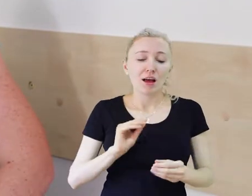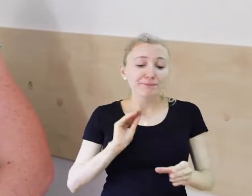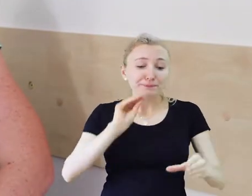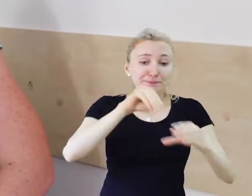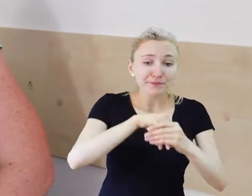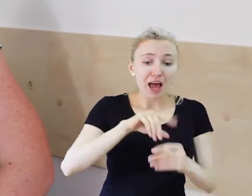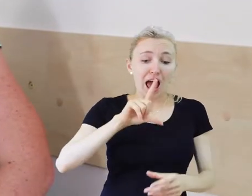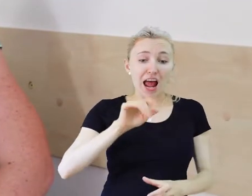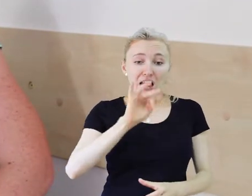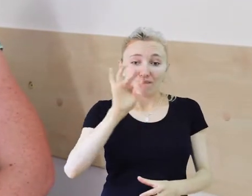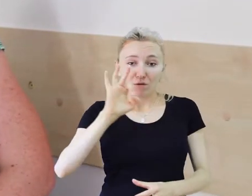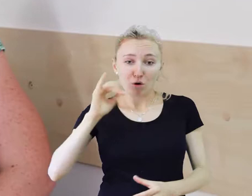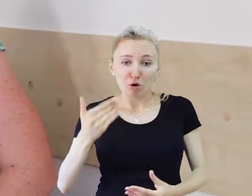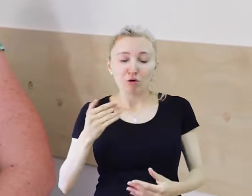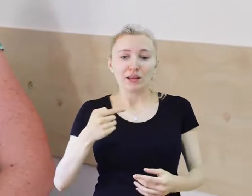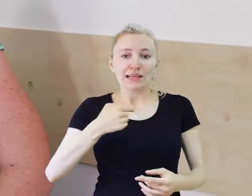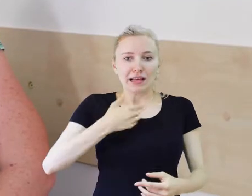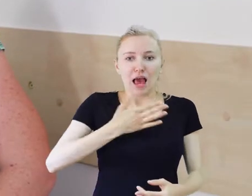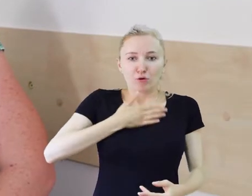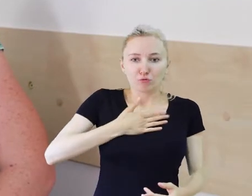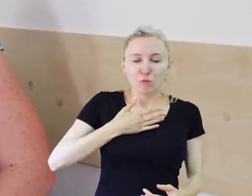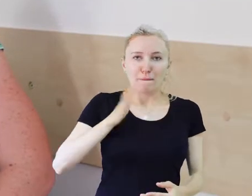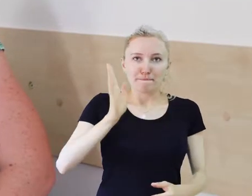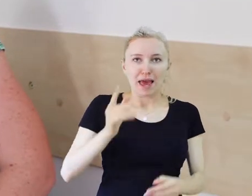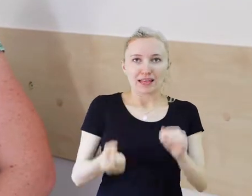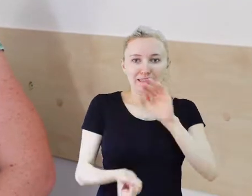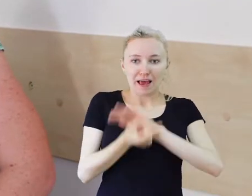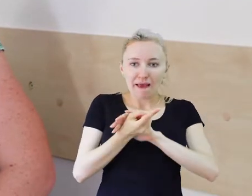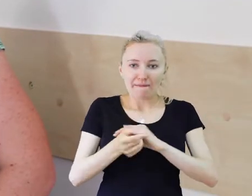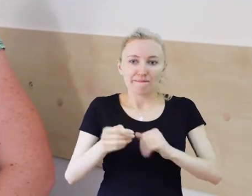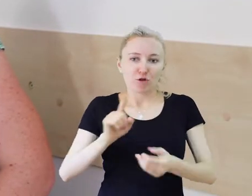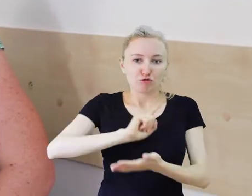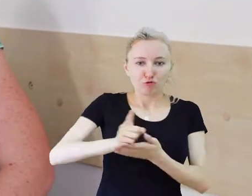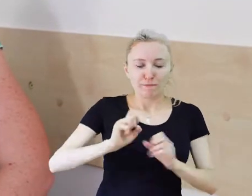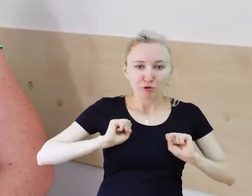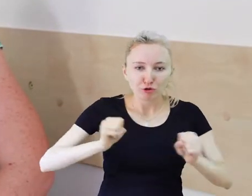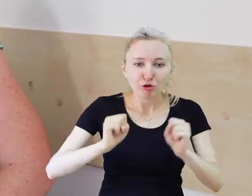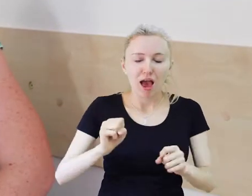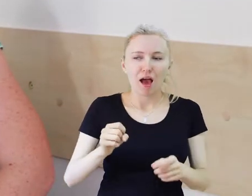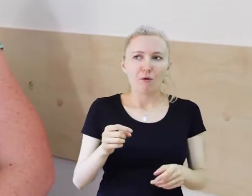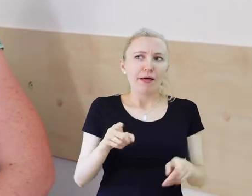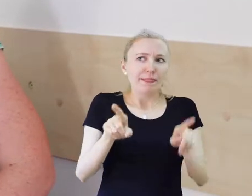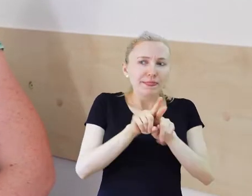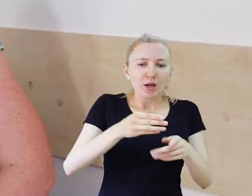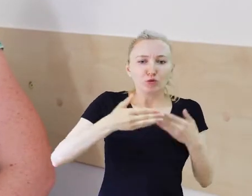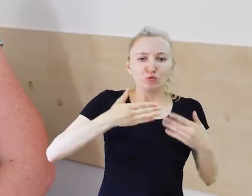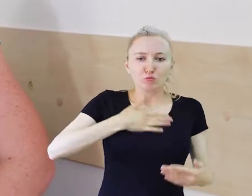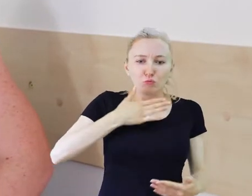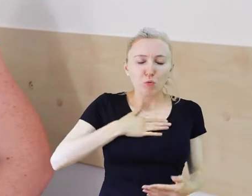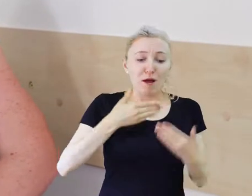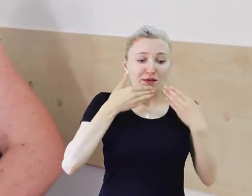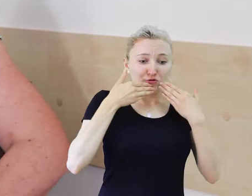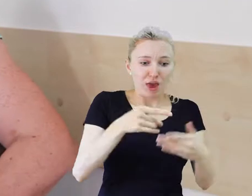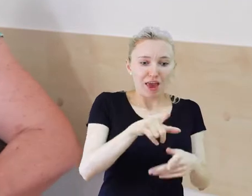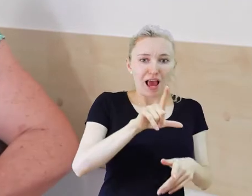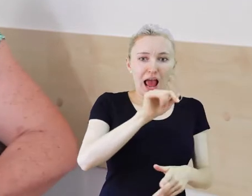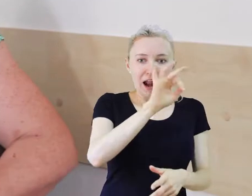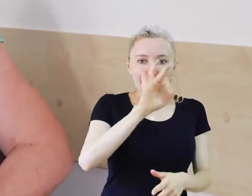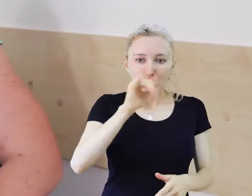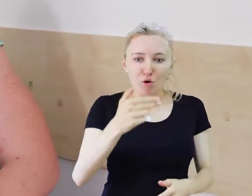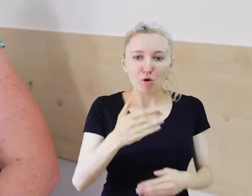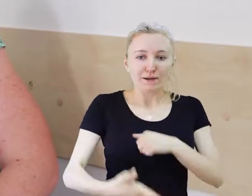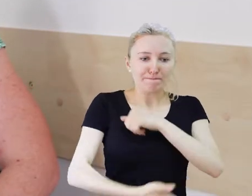wstępując po prostu jako organizacja Stowarzyszenie Bliżej Świata do Lubelskiego Forum. Czułam ten